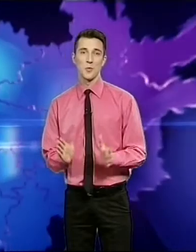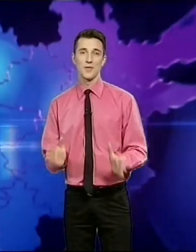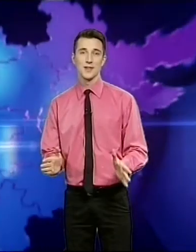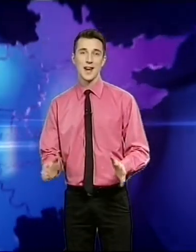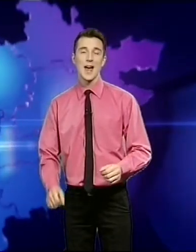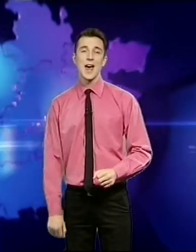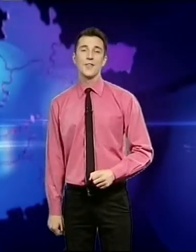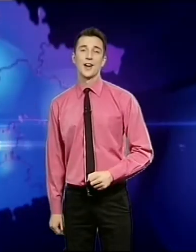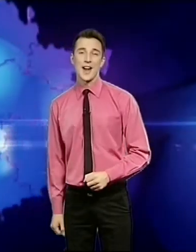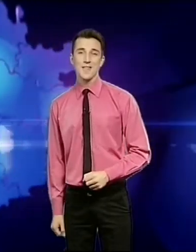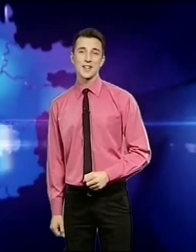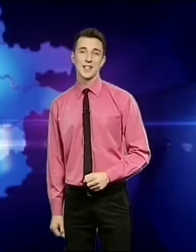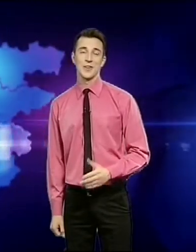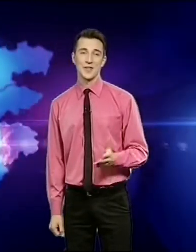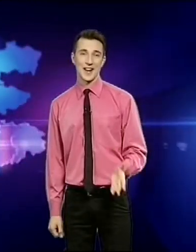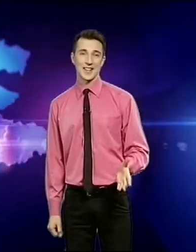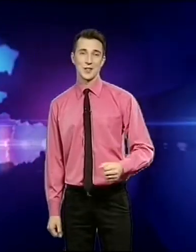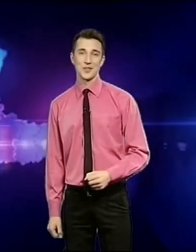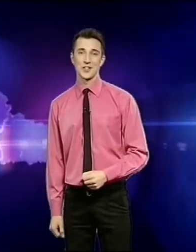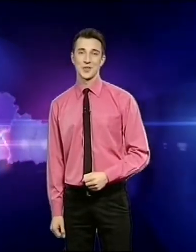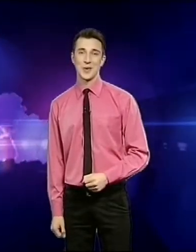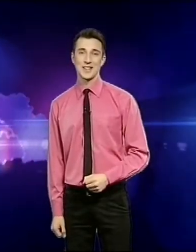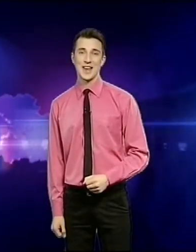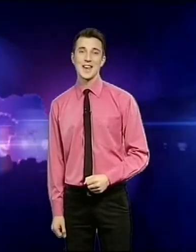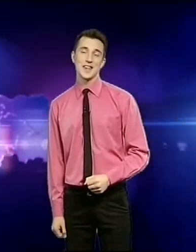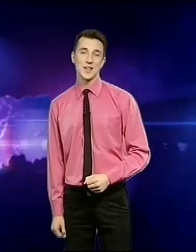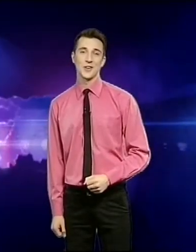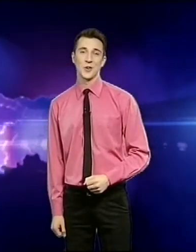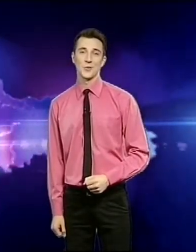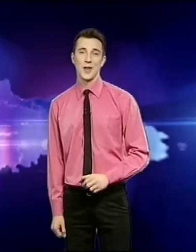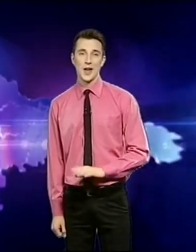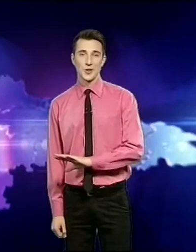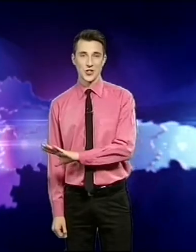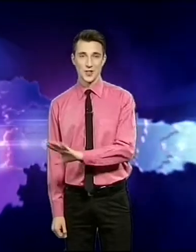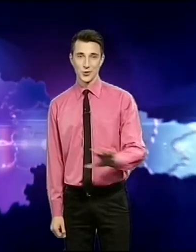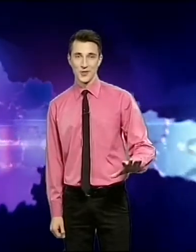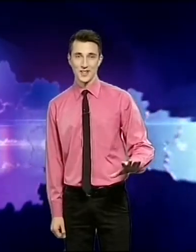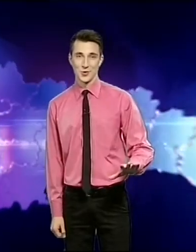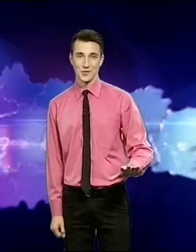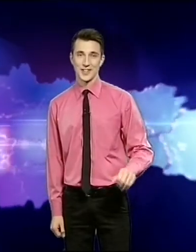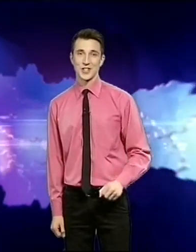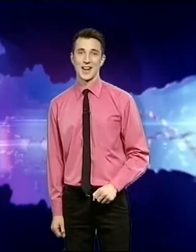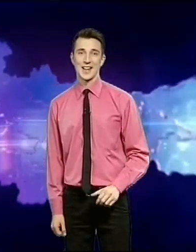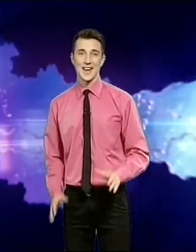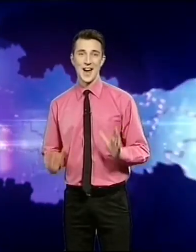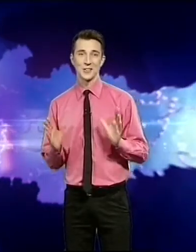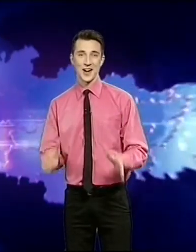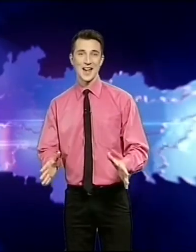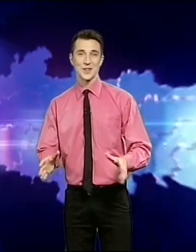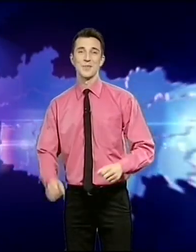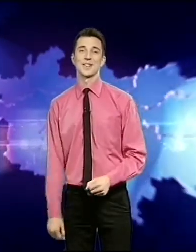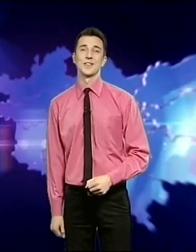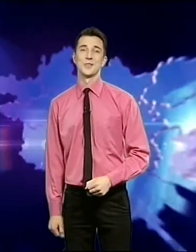свіжому повітрі Вкрай важливо, яка синоптична ситуація і за вікном Тож не буду вас змушувати чекати, а